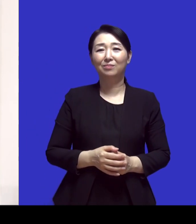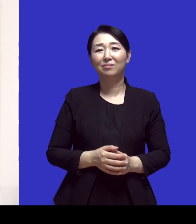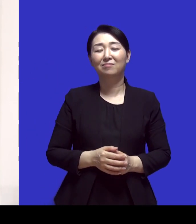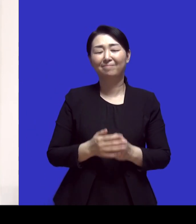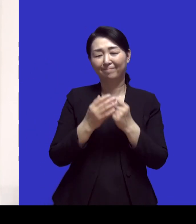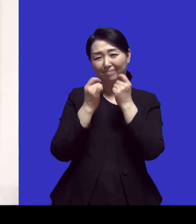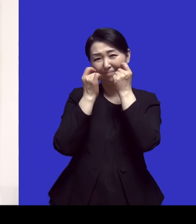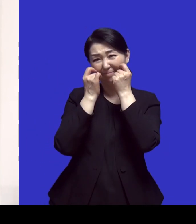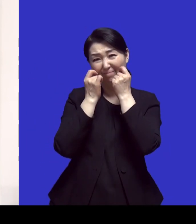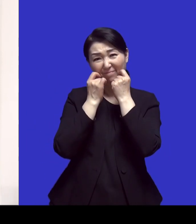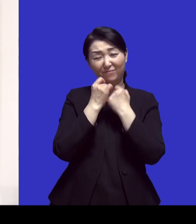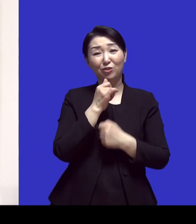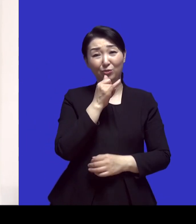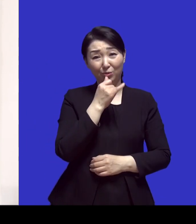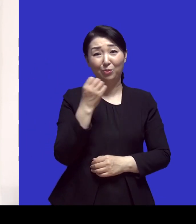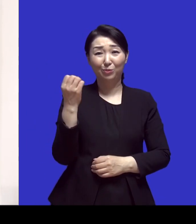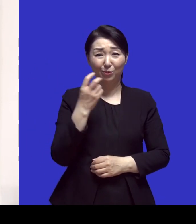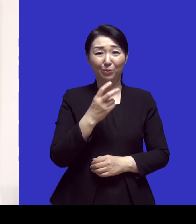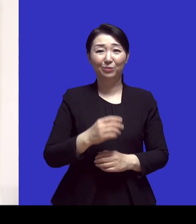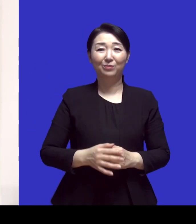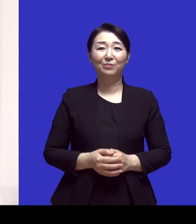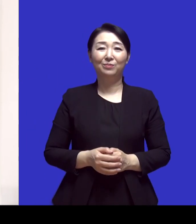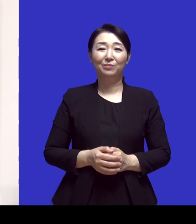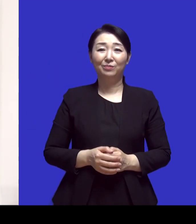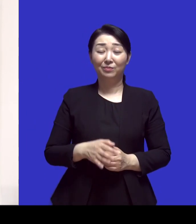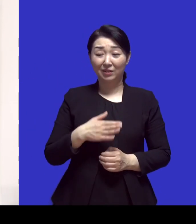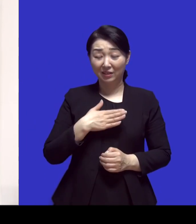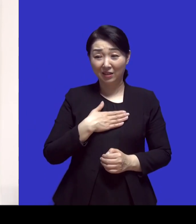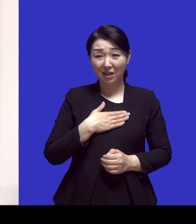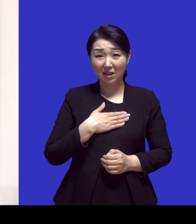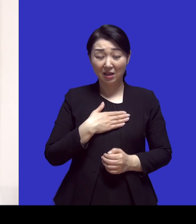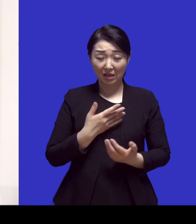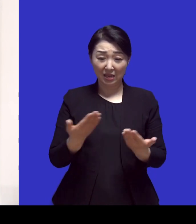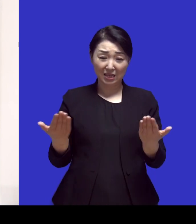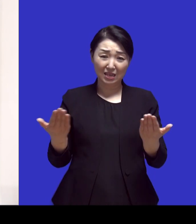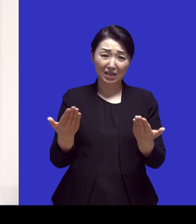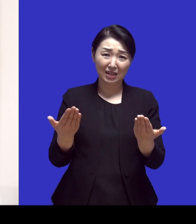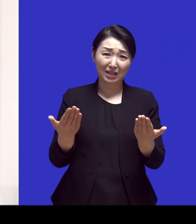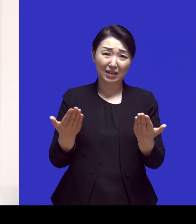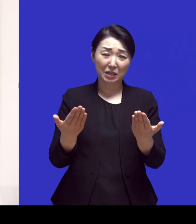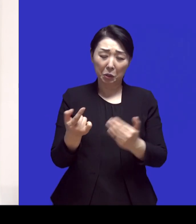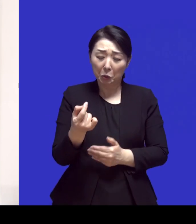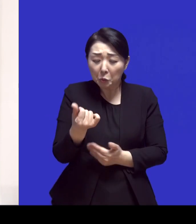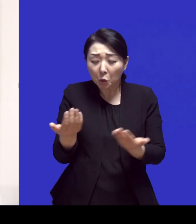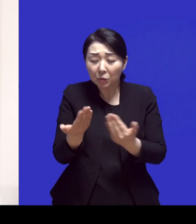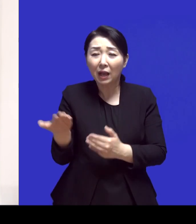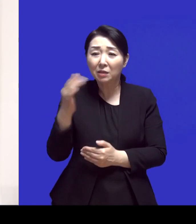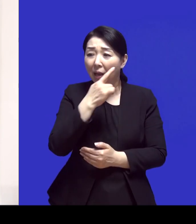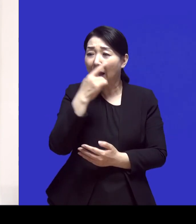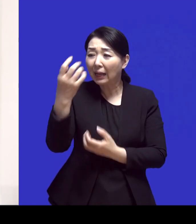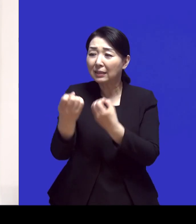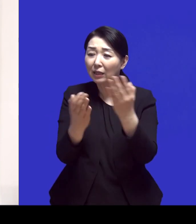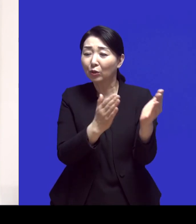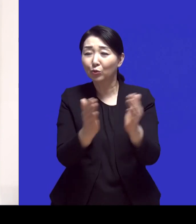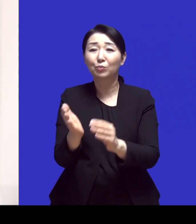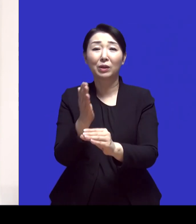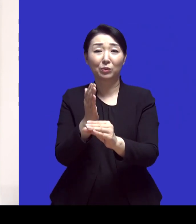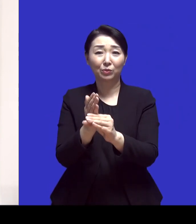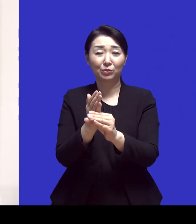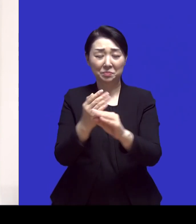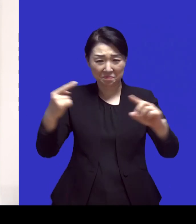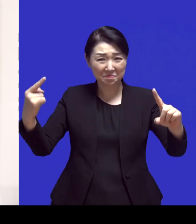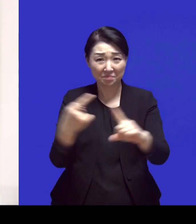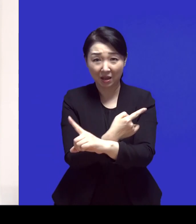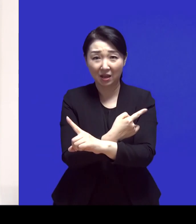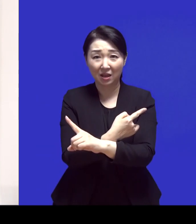그때 이제 제가 미약하게 했던 사역으로 막 이제 간증하려고 준비하던 것을 다 바꿔서